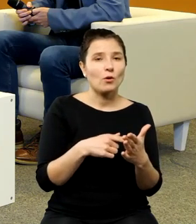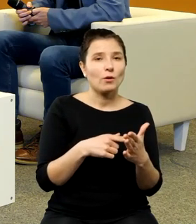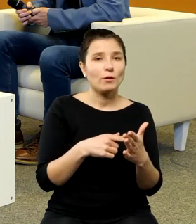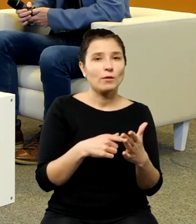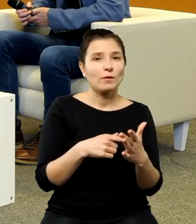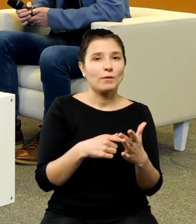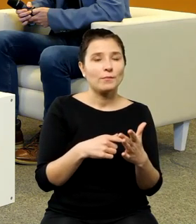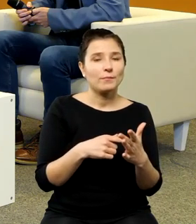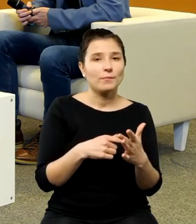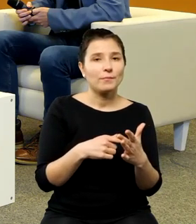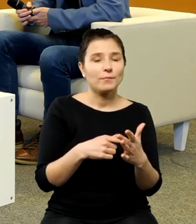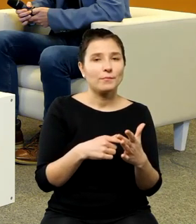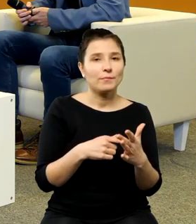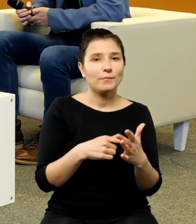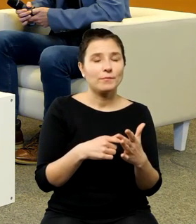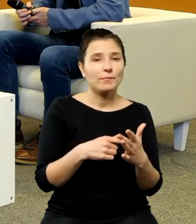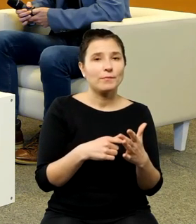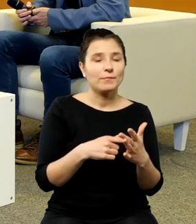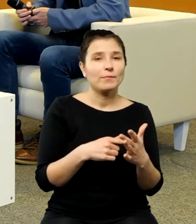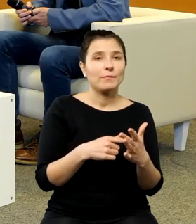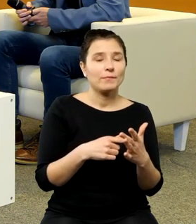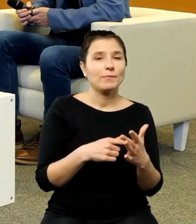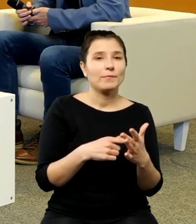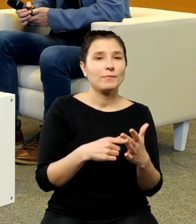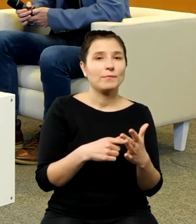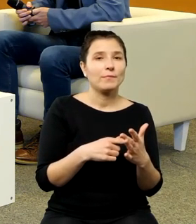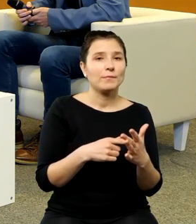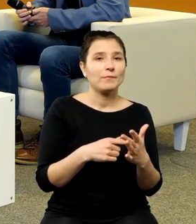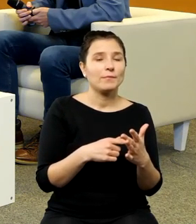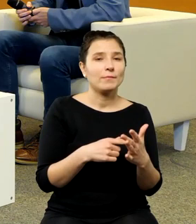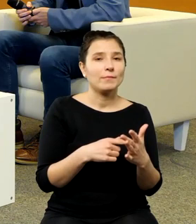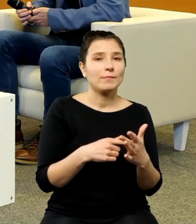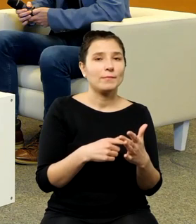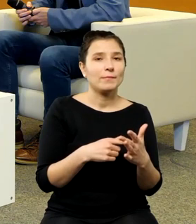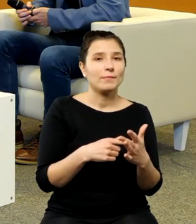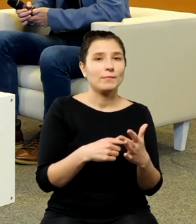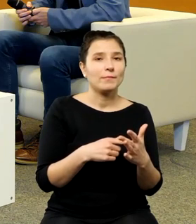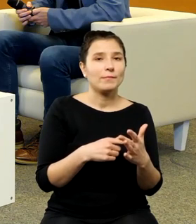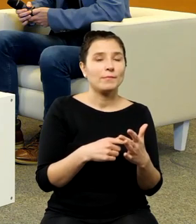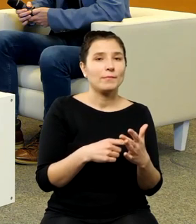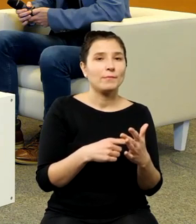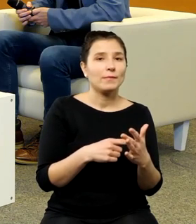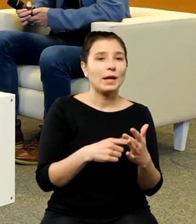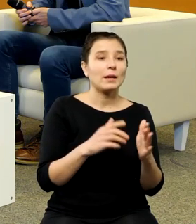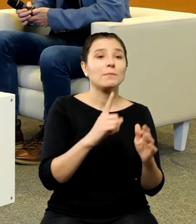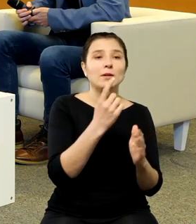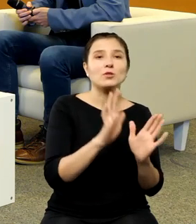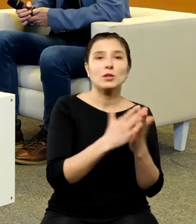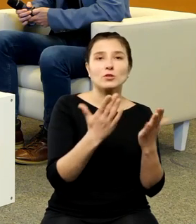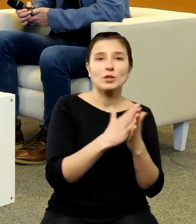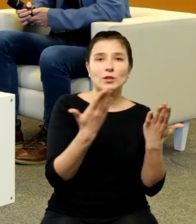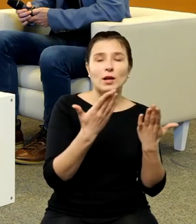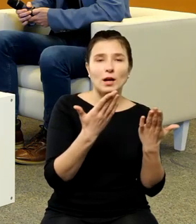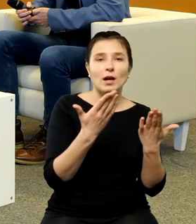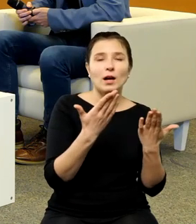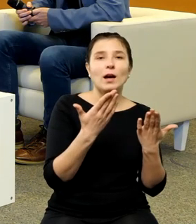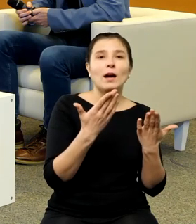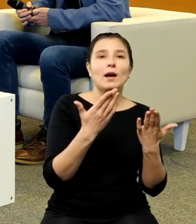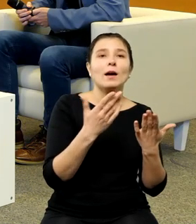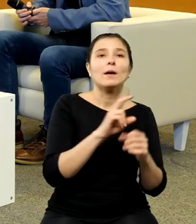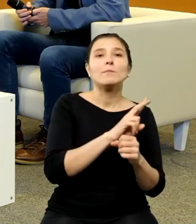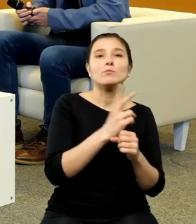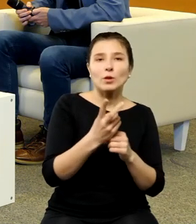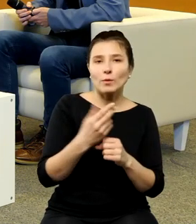już w języku angielskim pojawiające się pierwsza księga The Revolutionibus, w przykładzie Dix